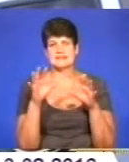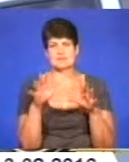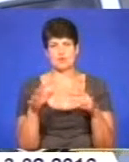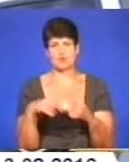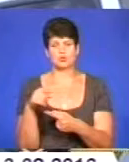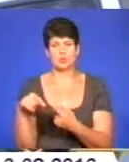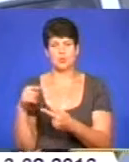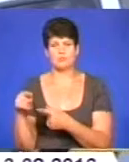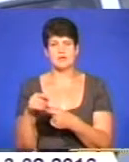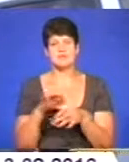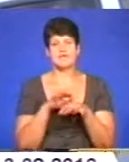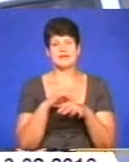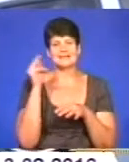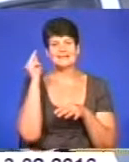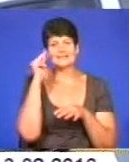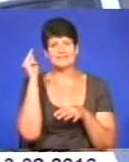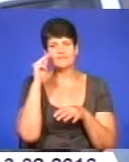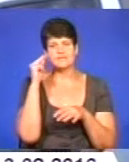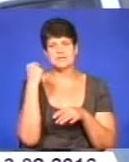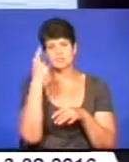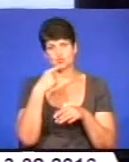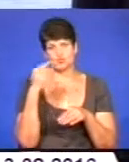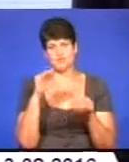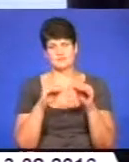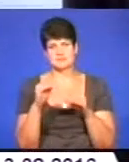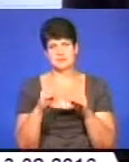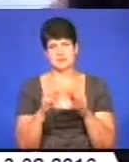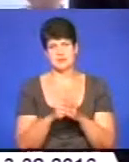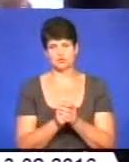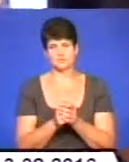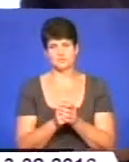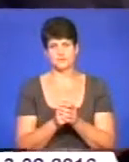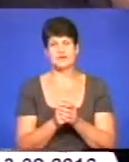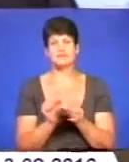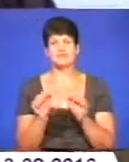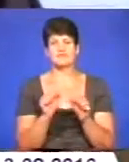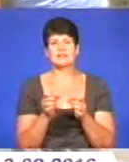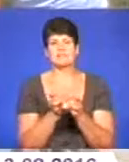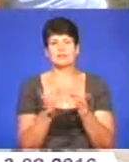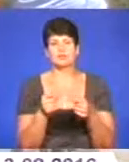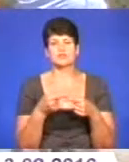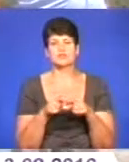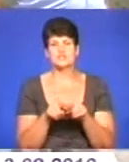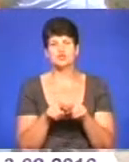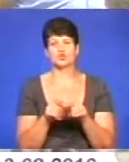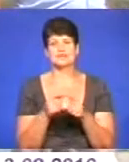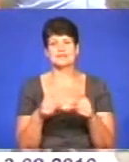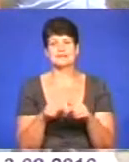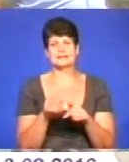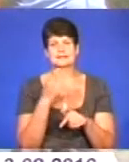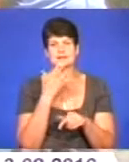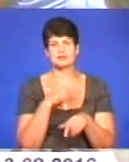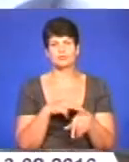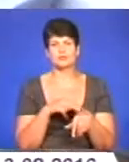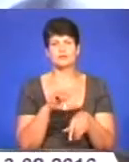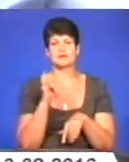а також проведення навчання в полігонних умовах з особовим складом підрозділу. Керівник вибухотехнічного сектору Головного управління Національної поліції